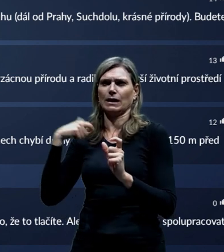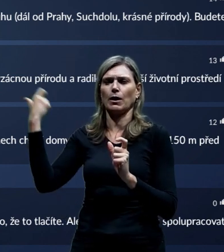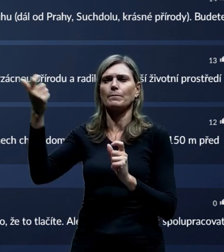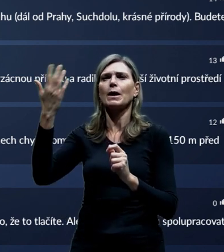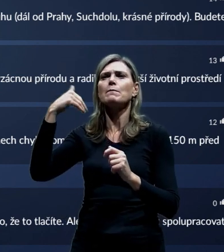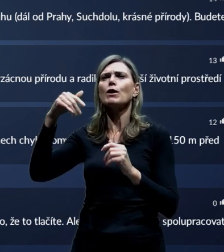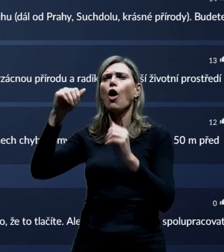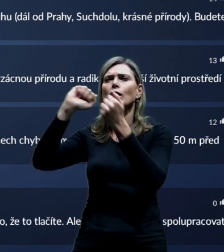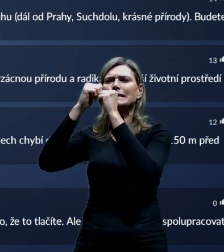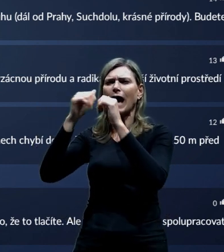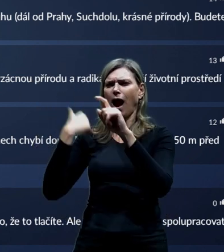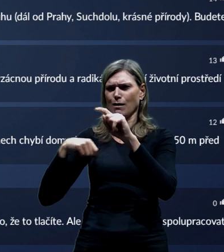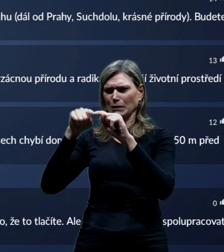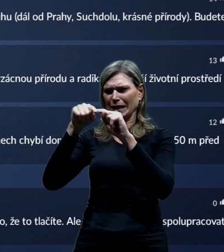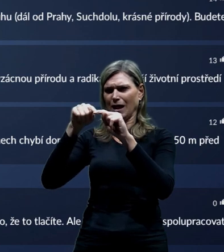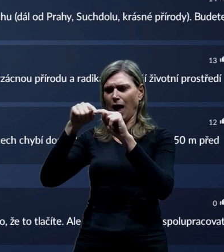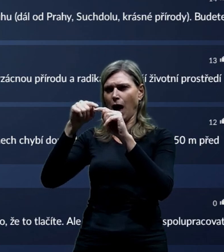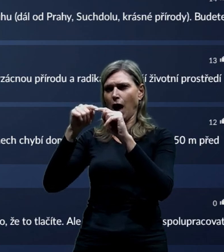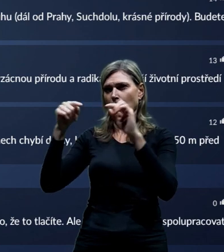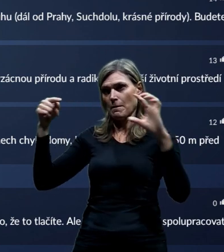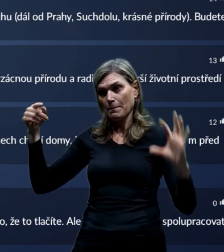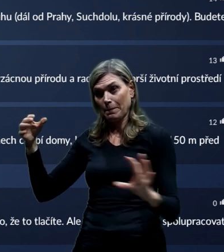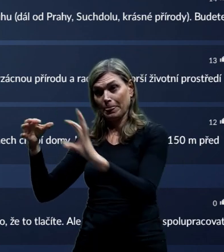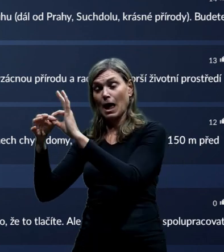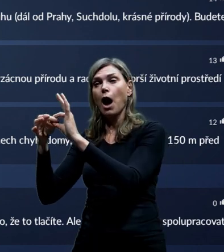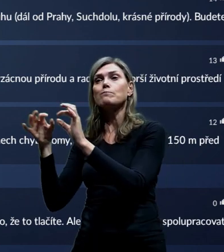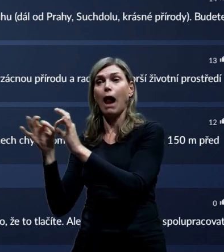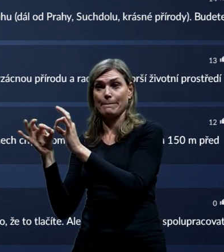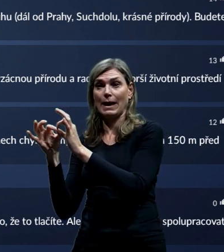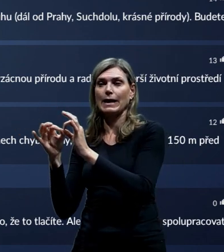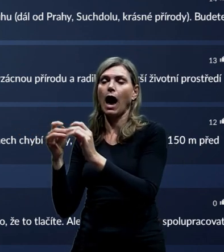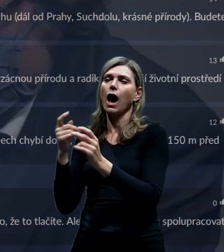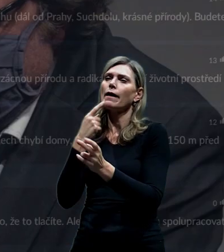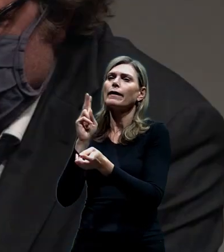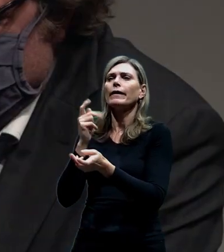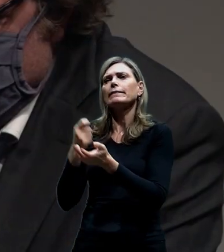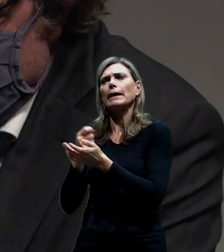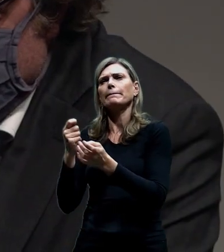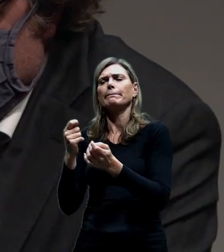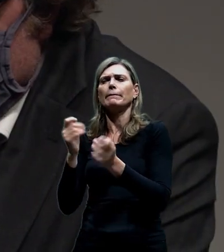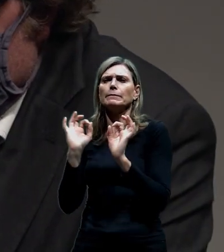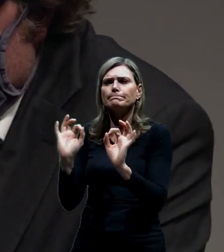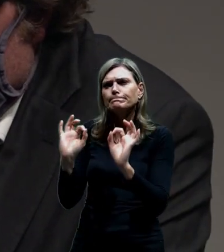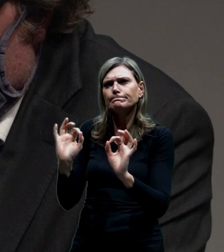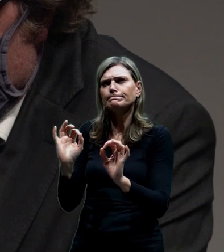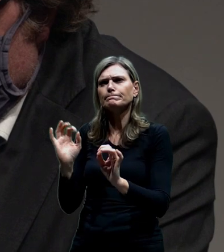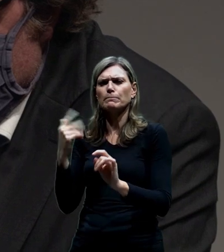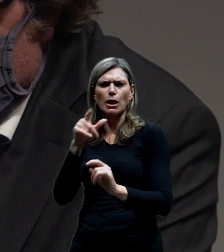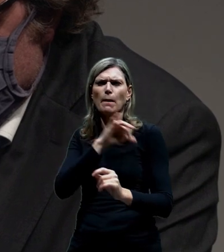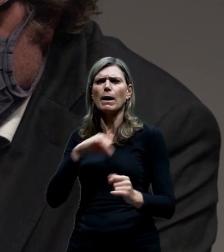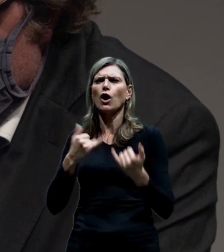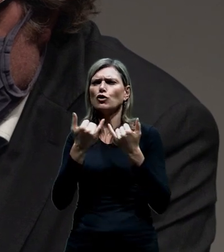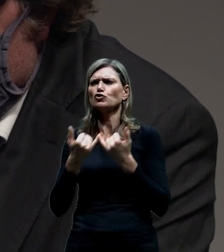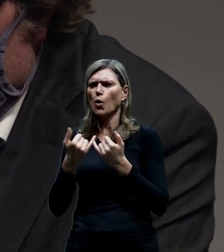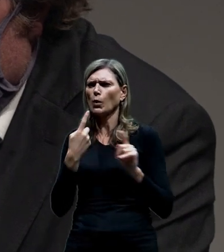skálou směrem k Balabence v tom šetrnějším řešení, tak jak ho kolega Kasl a kolega Šourek